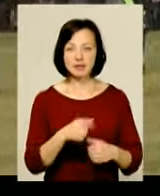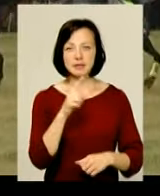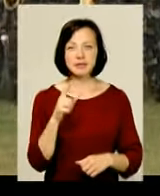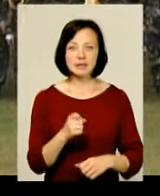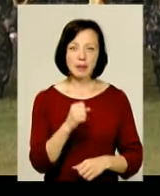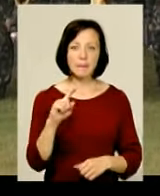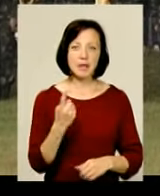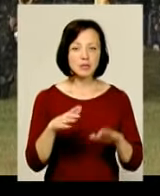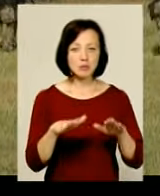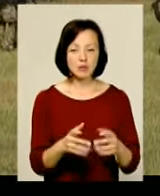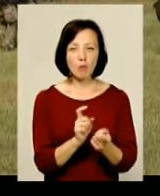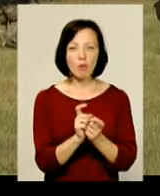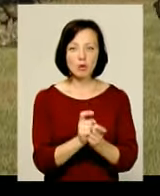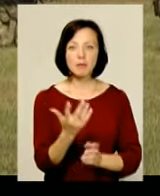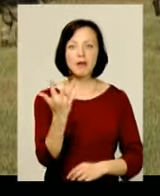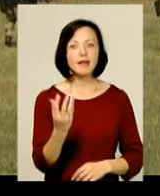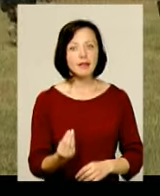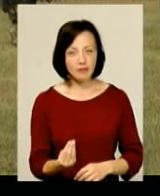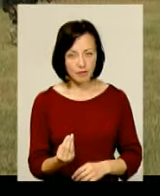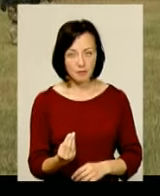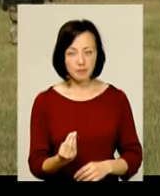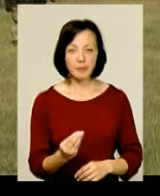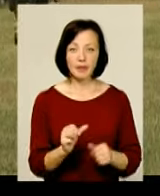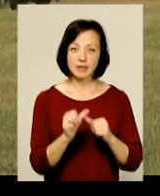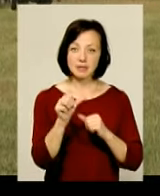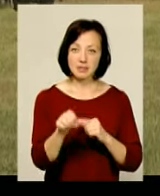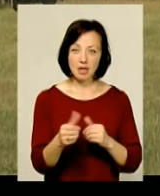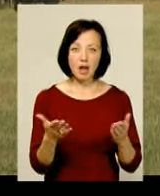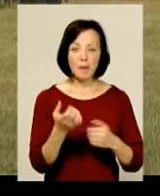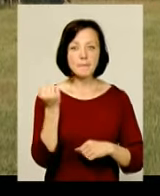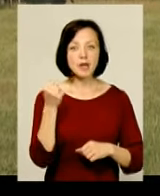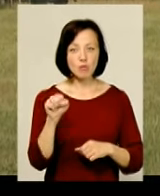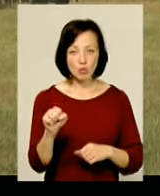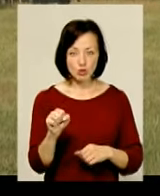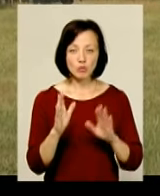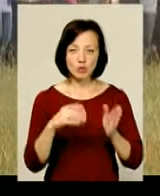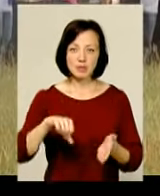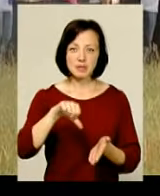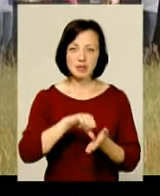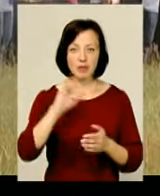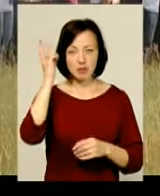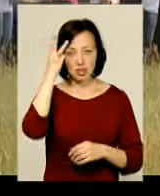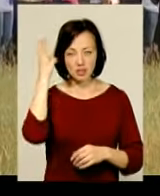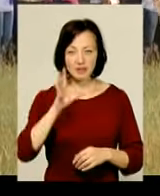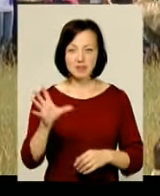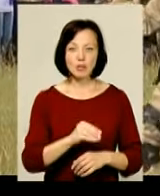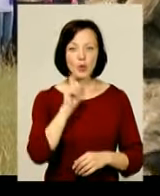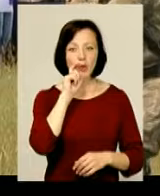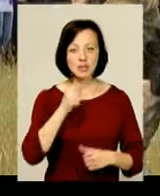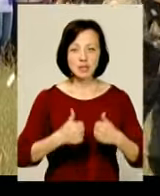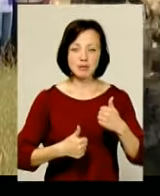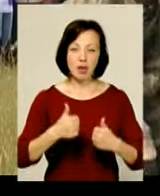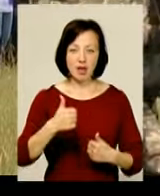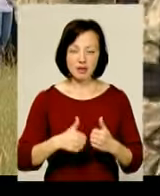першість збірні боротимуться протягом п'яти днів. Та з них, яка переможе, представлятиме Хмельниччину на всеукраїнських